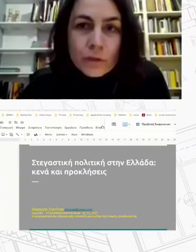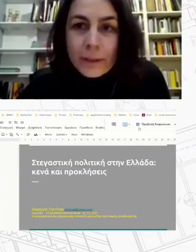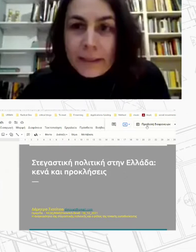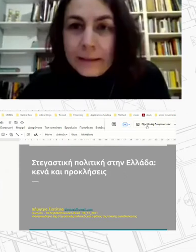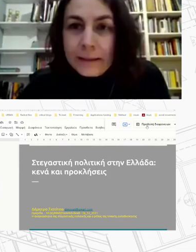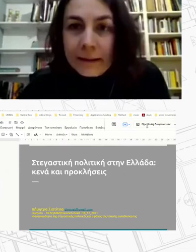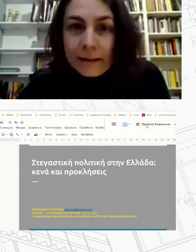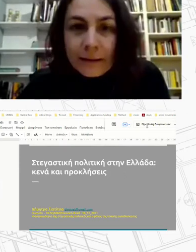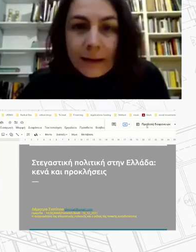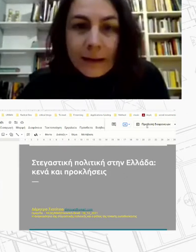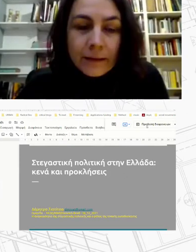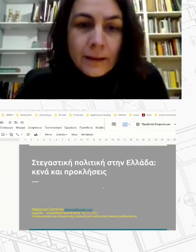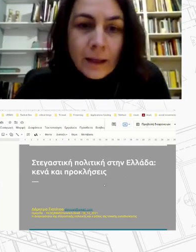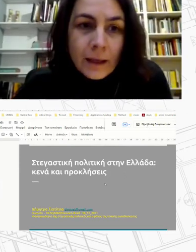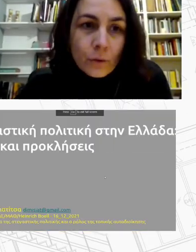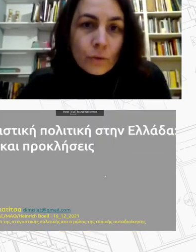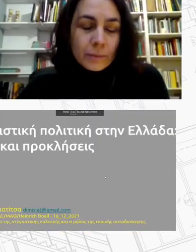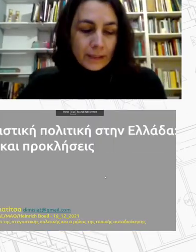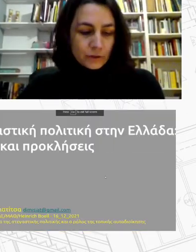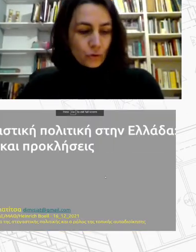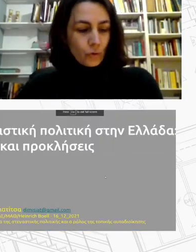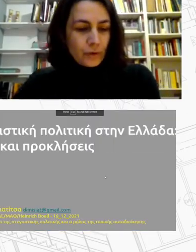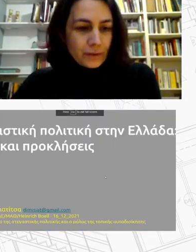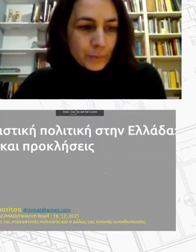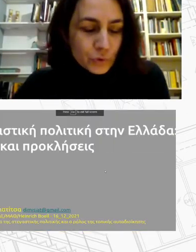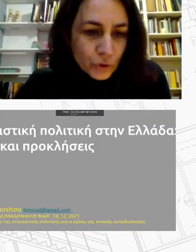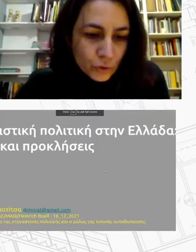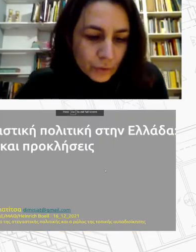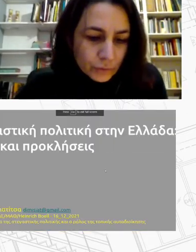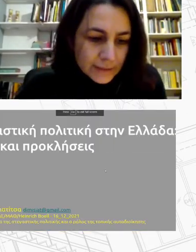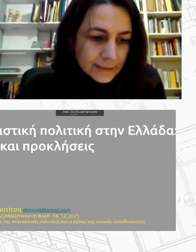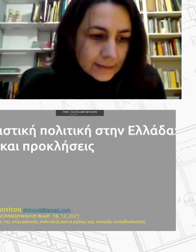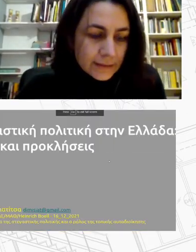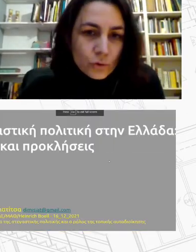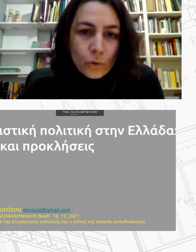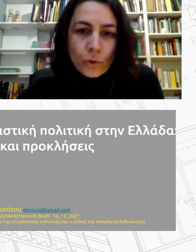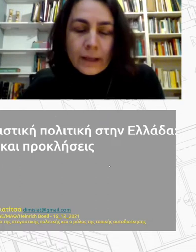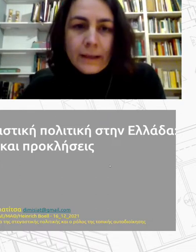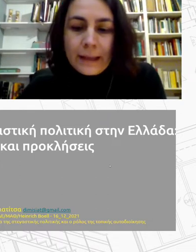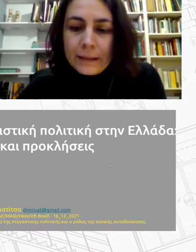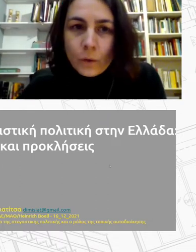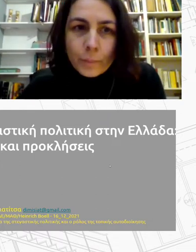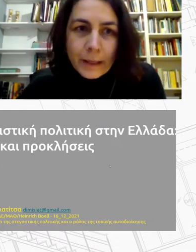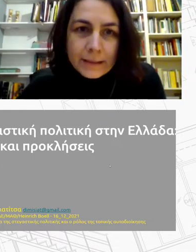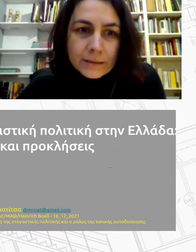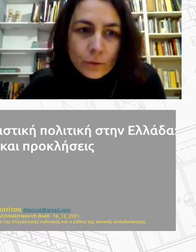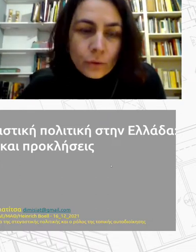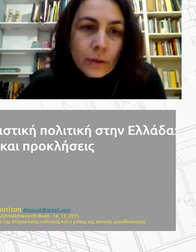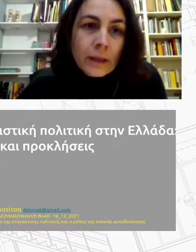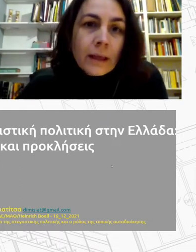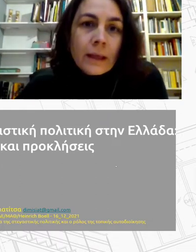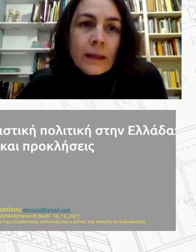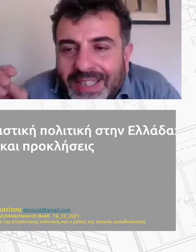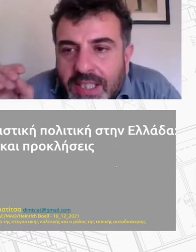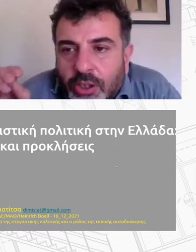απολύτως απαραίτητη και για την Ελλάδα Εγώ θα μιλήσω θα προσβιώσω λίγο τη συζήτηση στο ελληνικό πλαίσιο